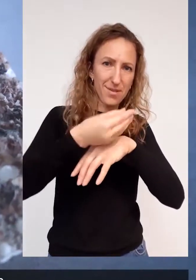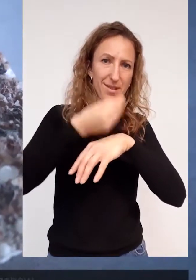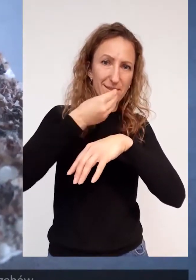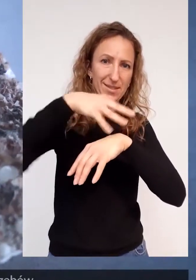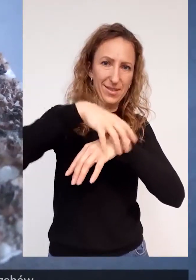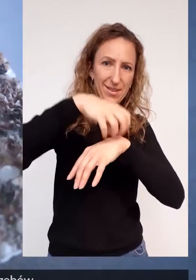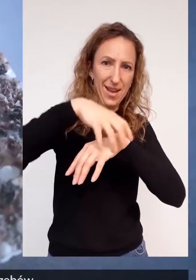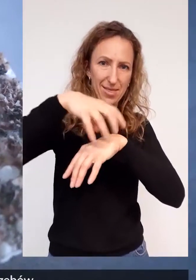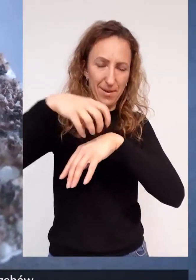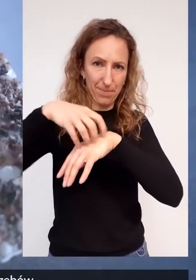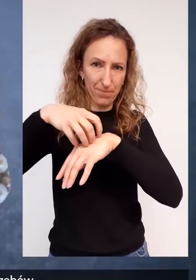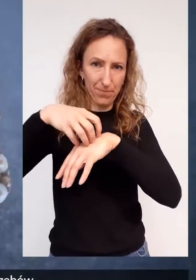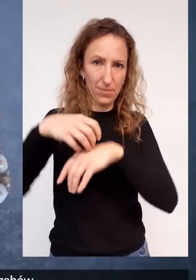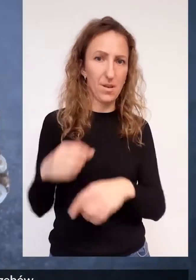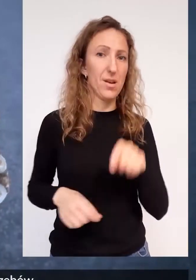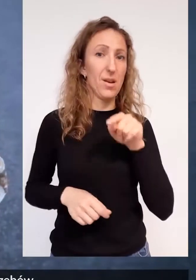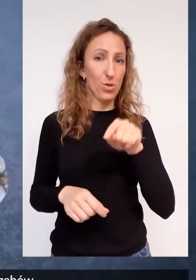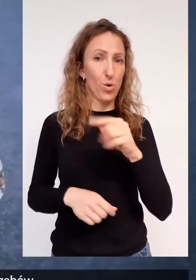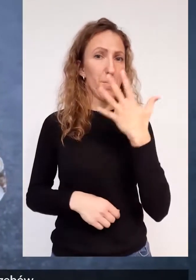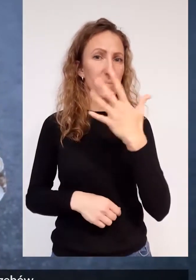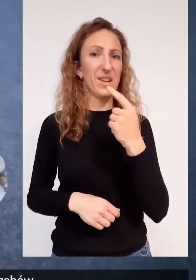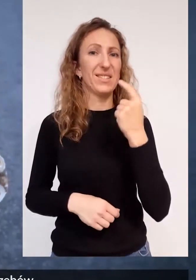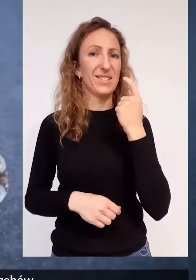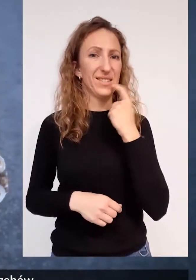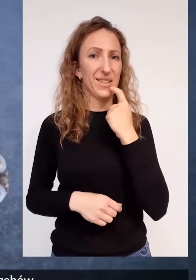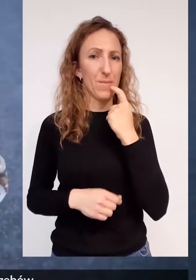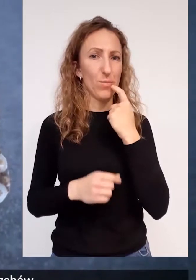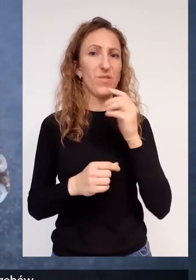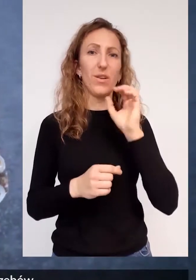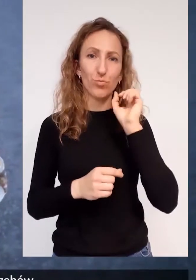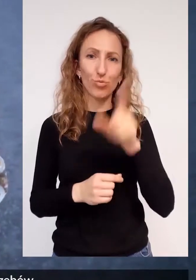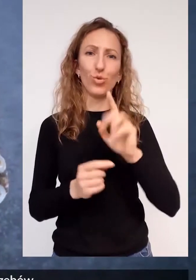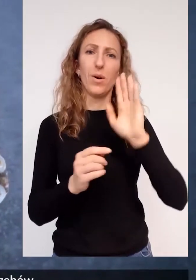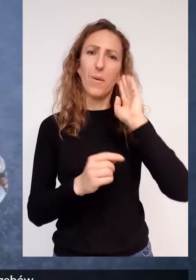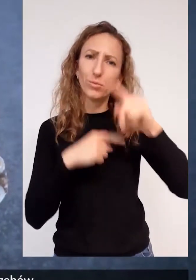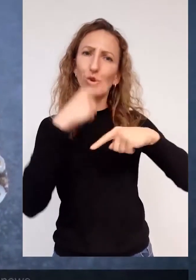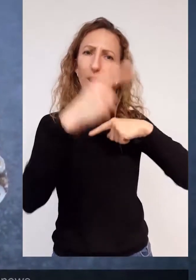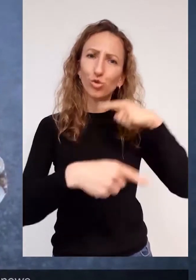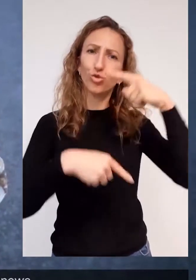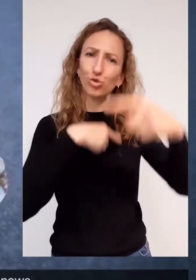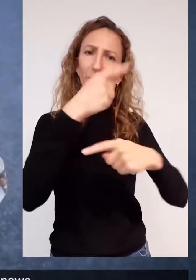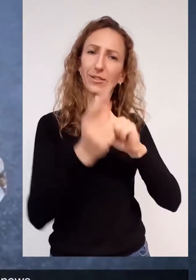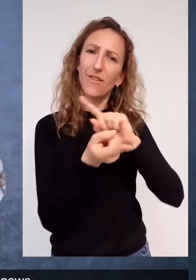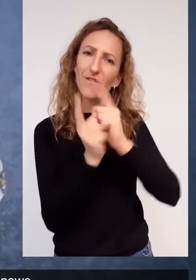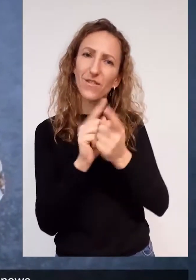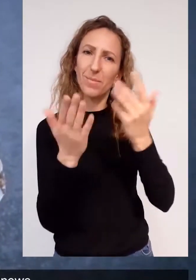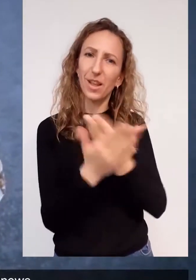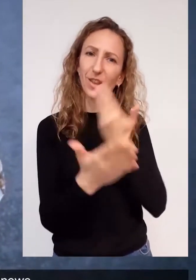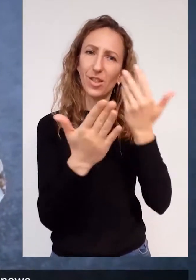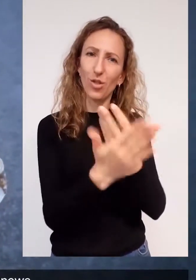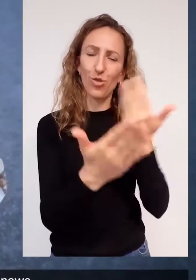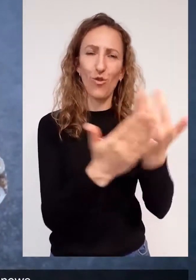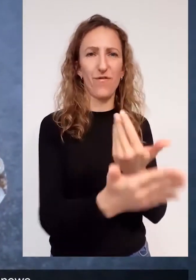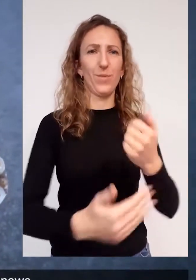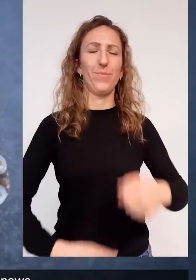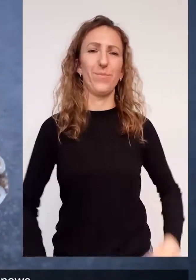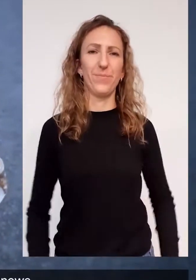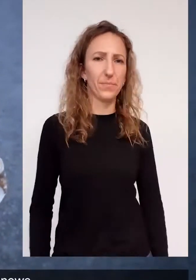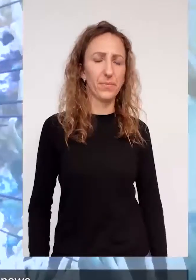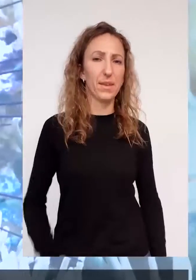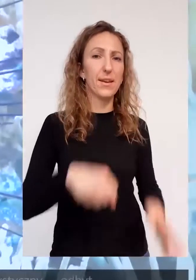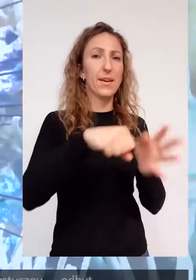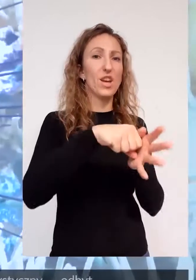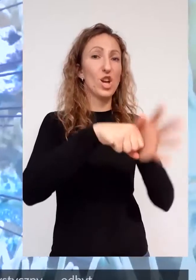W otworze gębowym znajduje się aż pięć zębów Które co pewien czas wymieniają się na